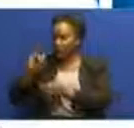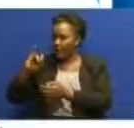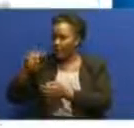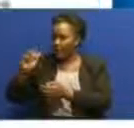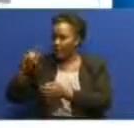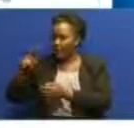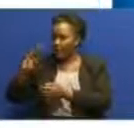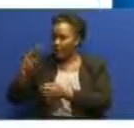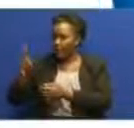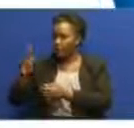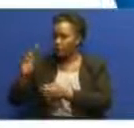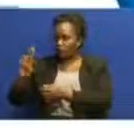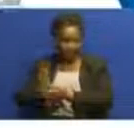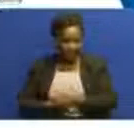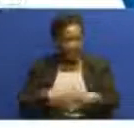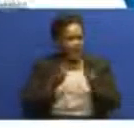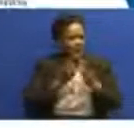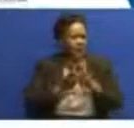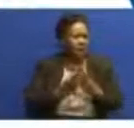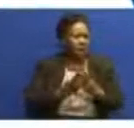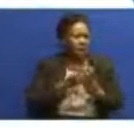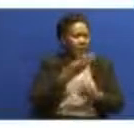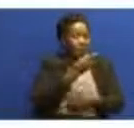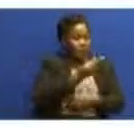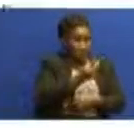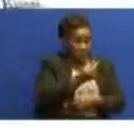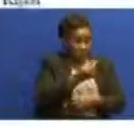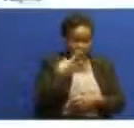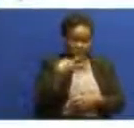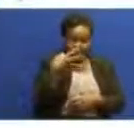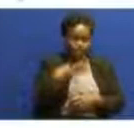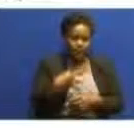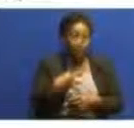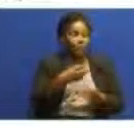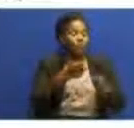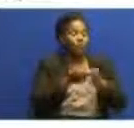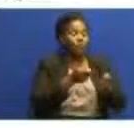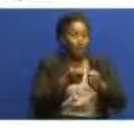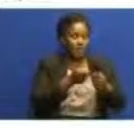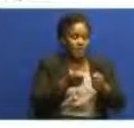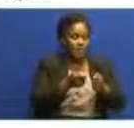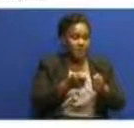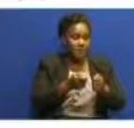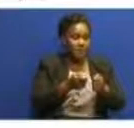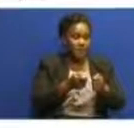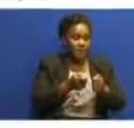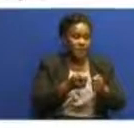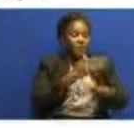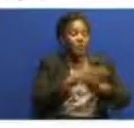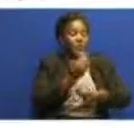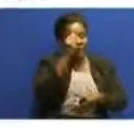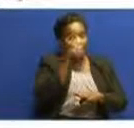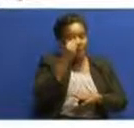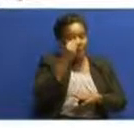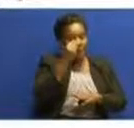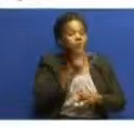meteuliwa kuwa mtendaji mkuu wa shirika la ilimu kibaha na kabla utewuzi huo shilingi likuwa kikaimu nafasi hiyo kufuatia kutenguliwa kwa